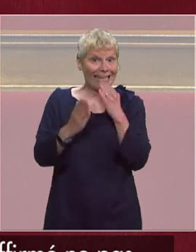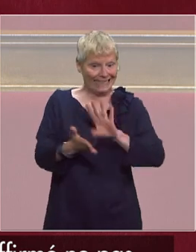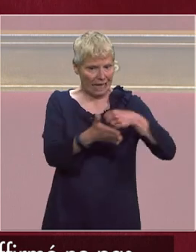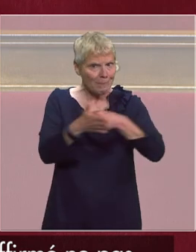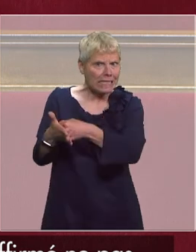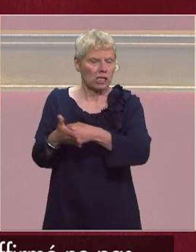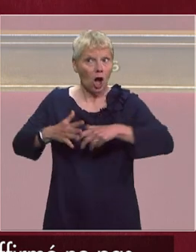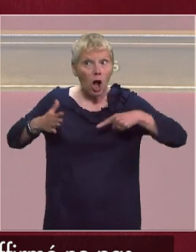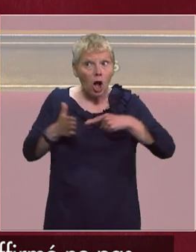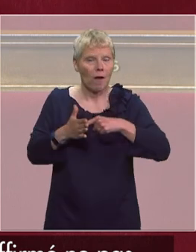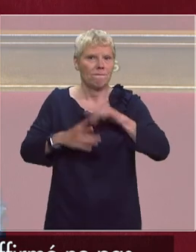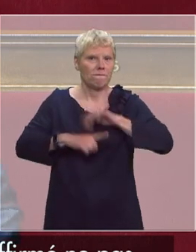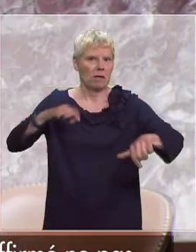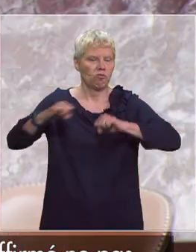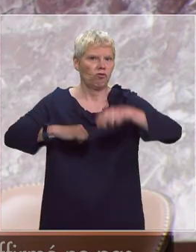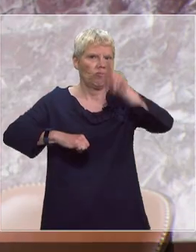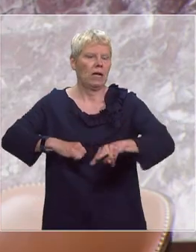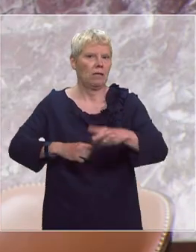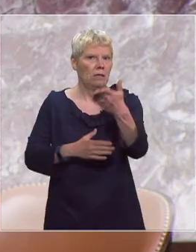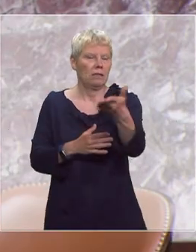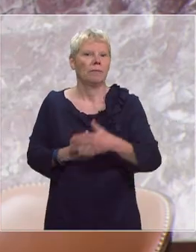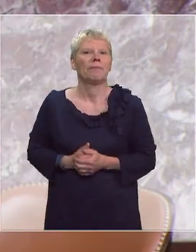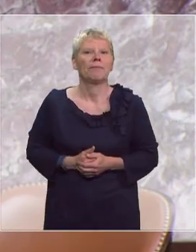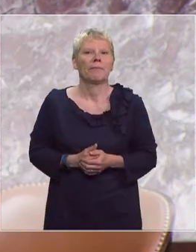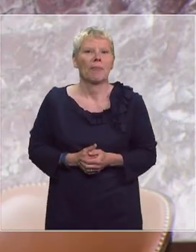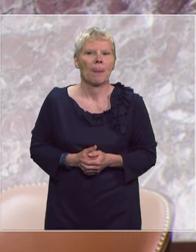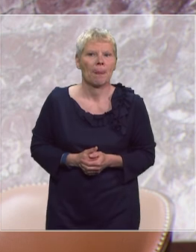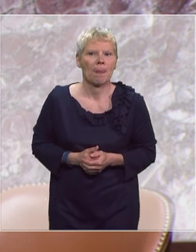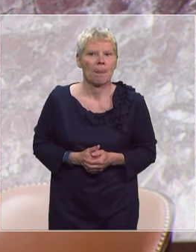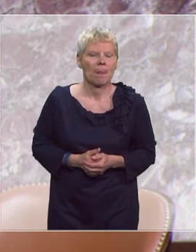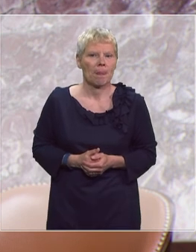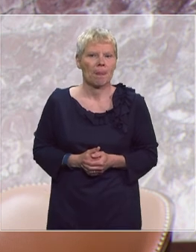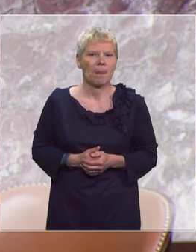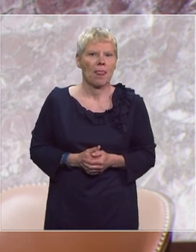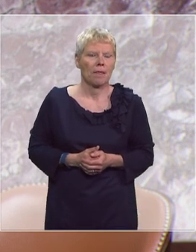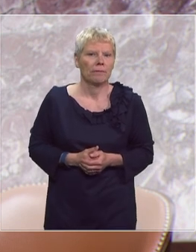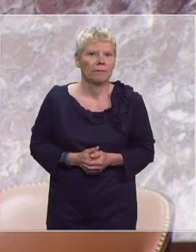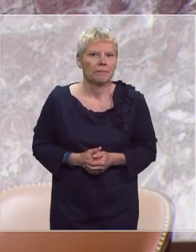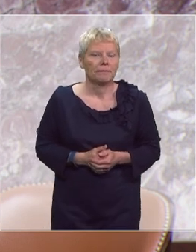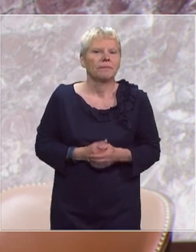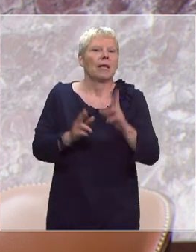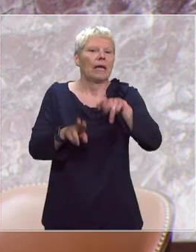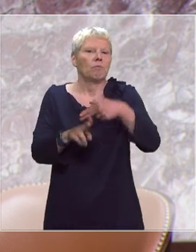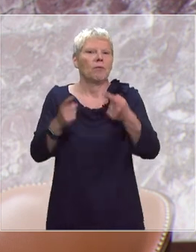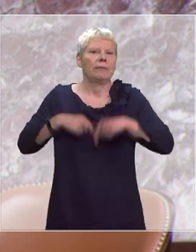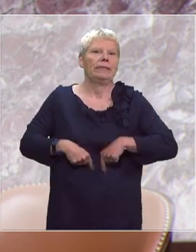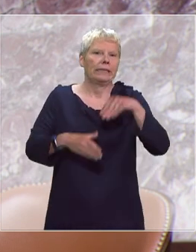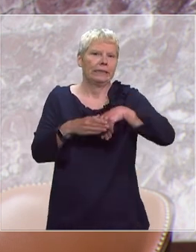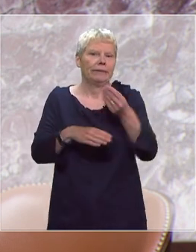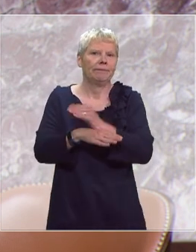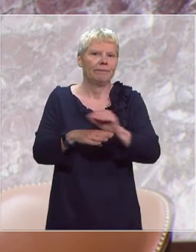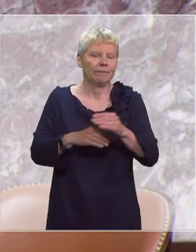je vous remercie merci monsieur le député la parole est à monsieur Christophe Castaner ministre de l'Intérieur